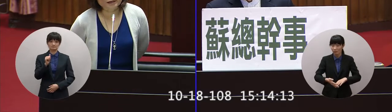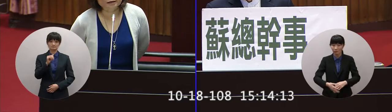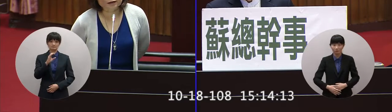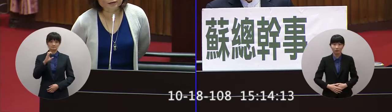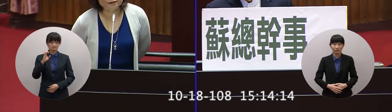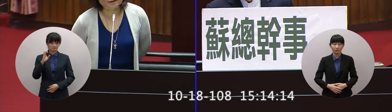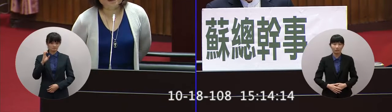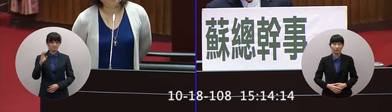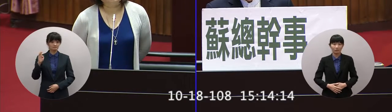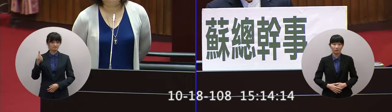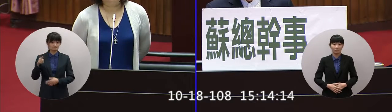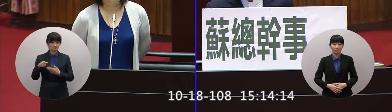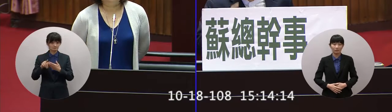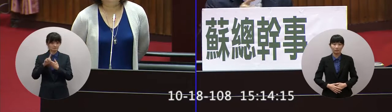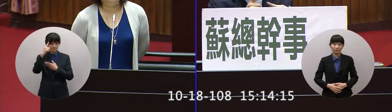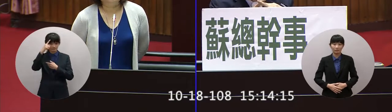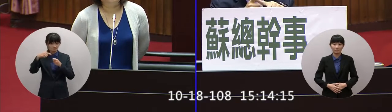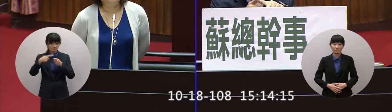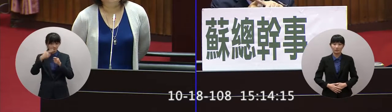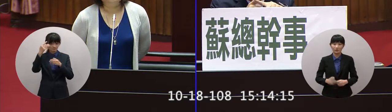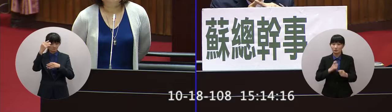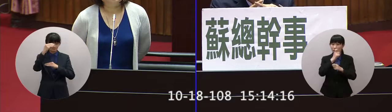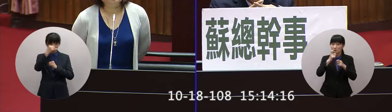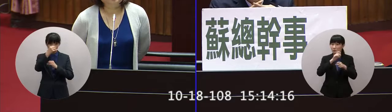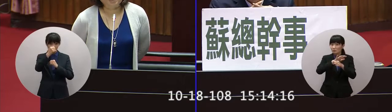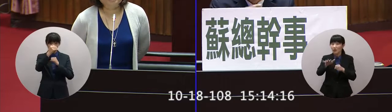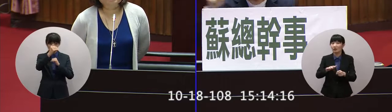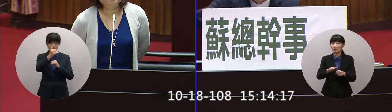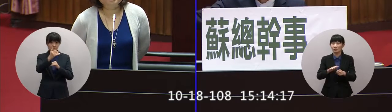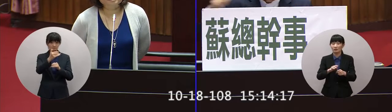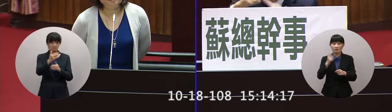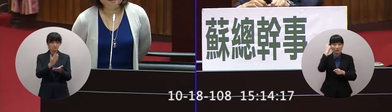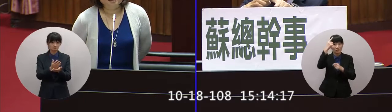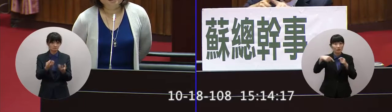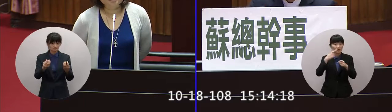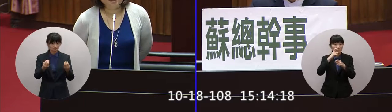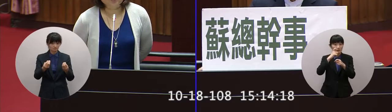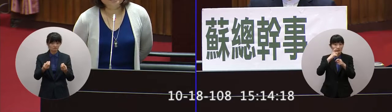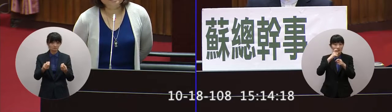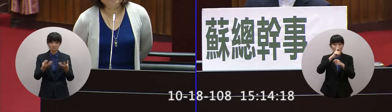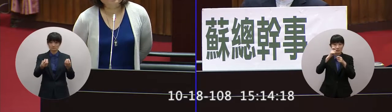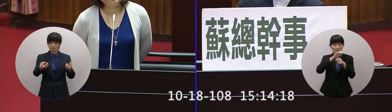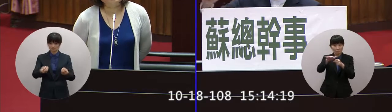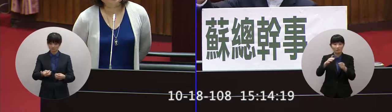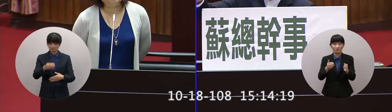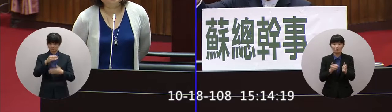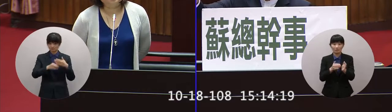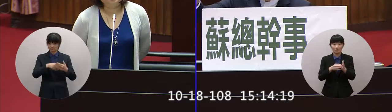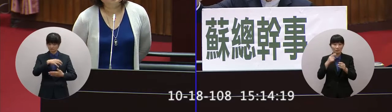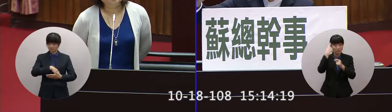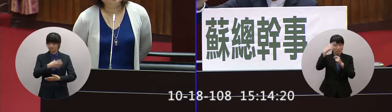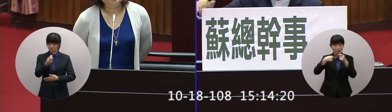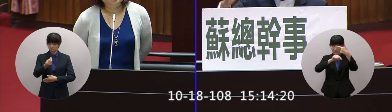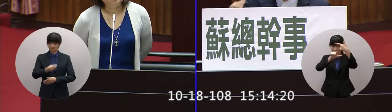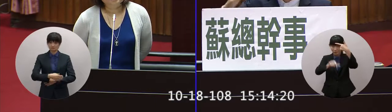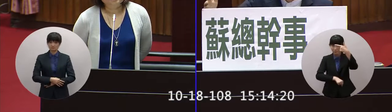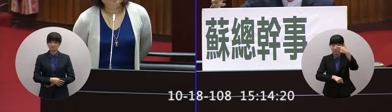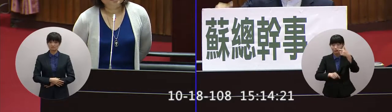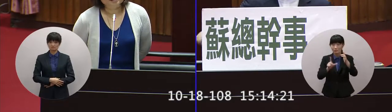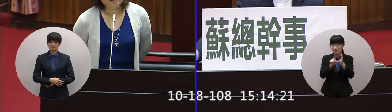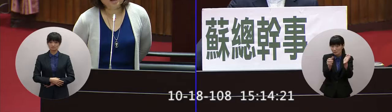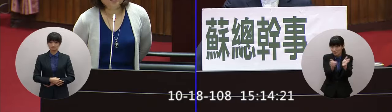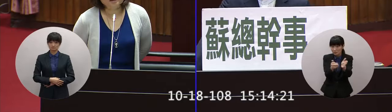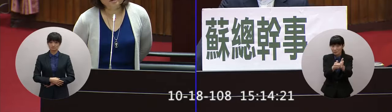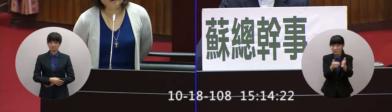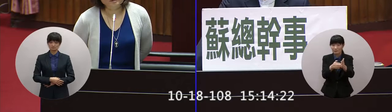說明年到期啊10年到期喔沒有啊簽了說10年到期條文裡面沒有年6月明年6月他可以